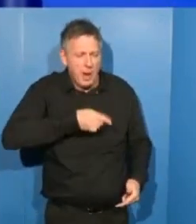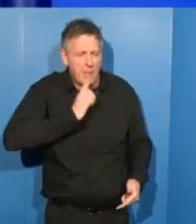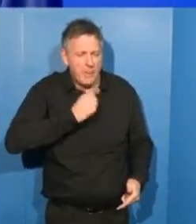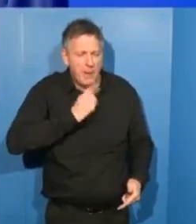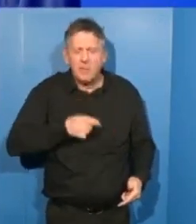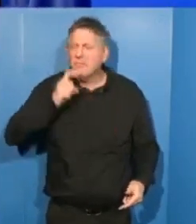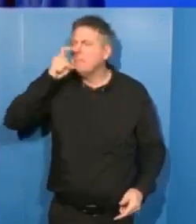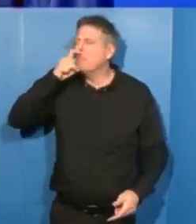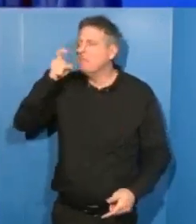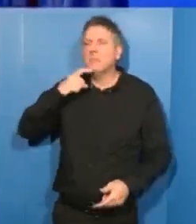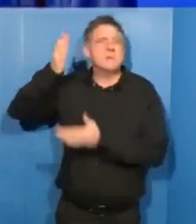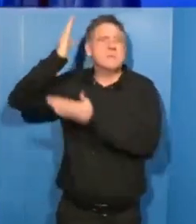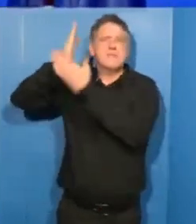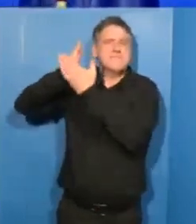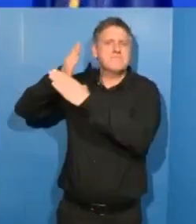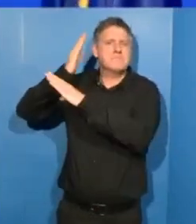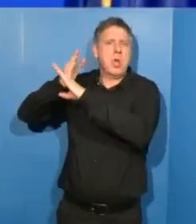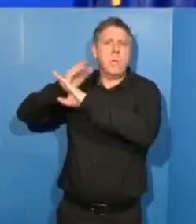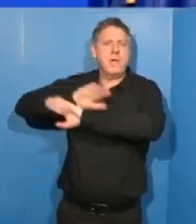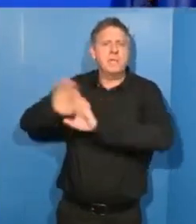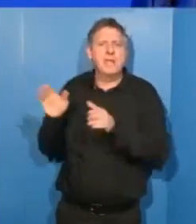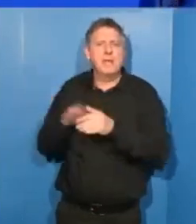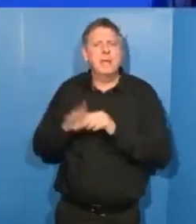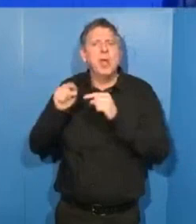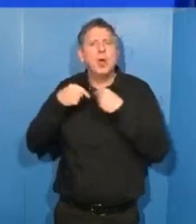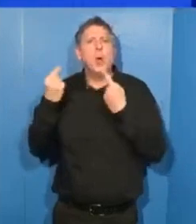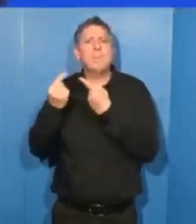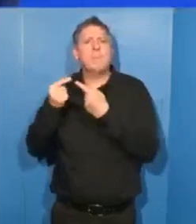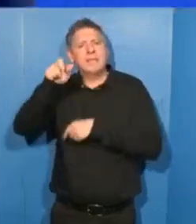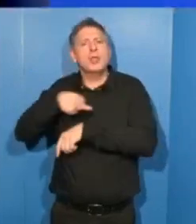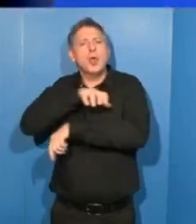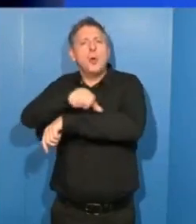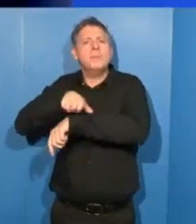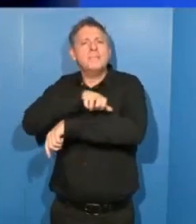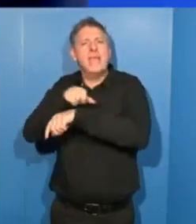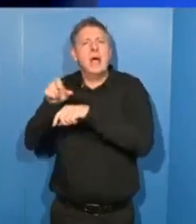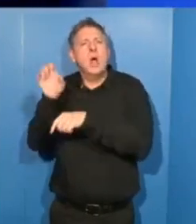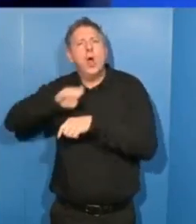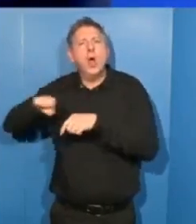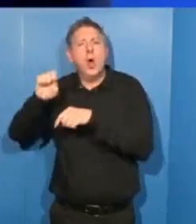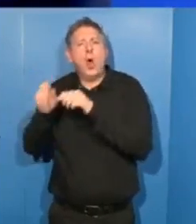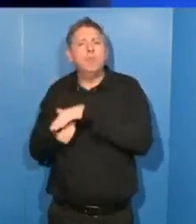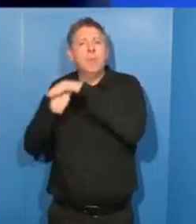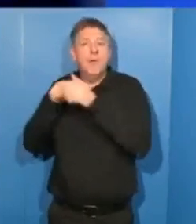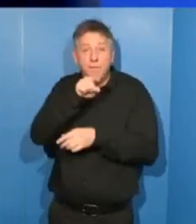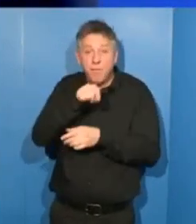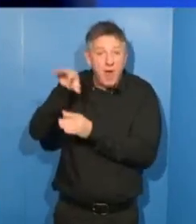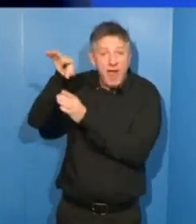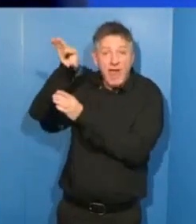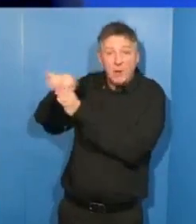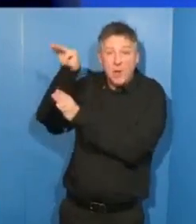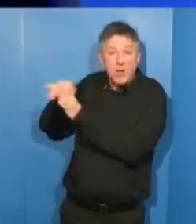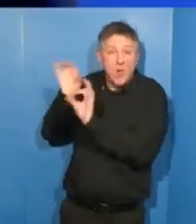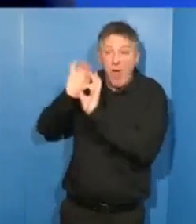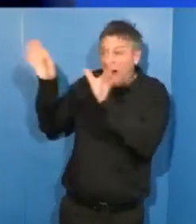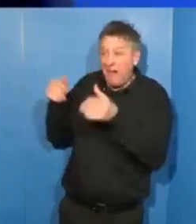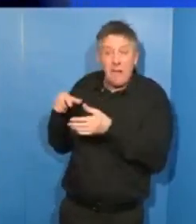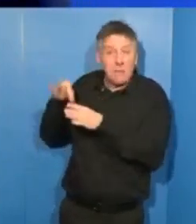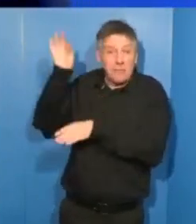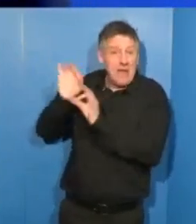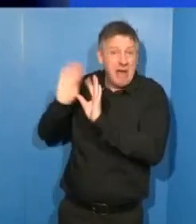Je crois que le moment est venu d'en finir avec ces commissaires européens que vous n'avez pas élus, que vous ne connaissez même pas, et qui régentent votre vie.